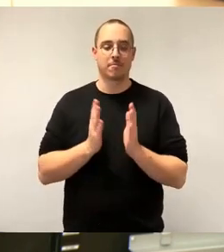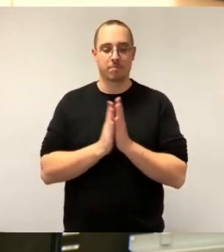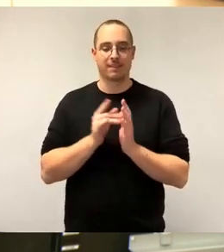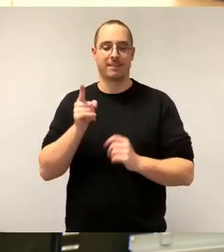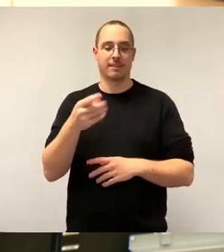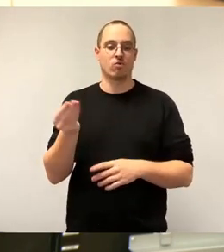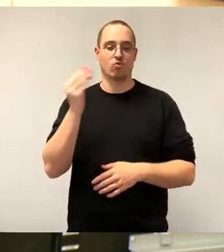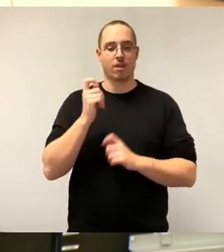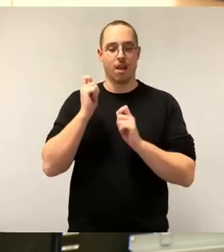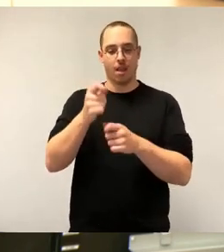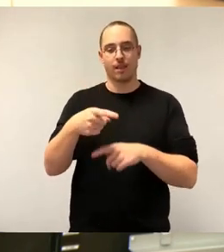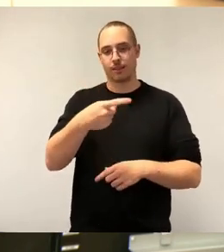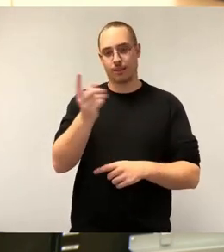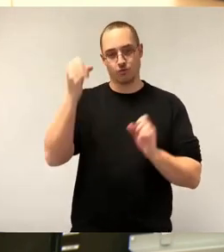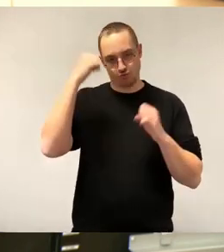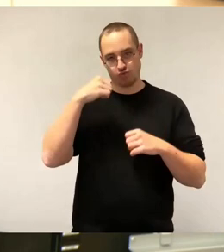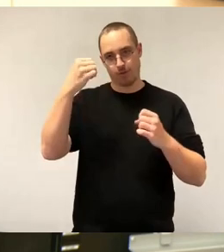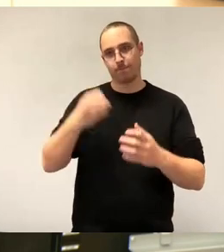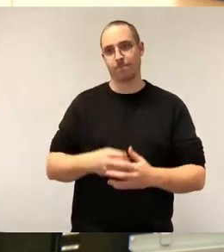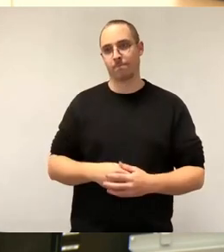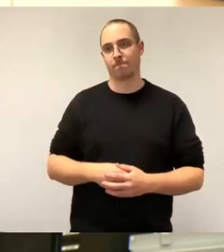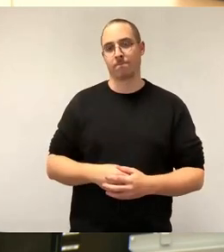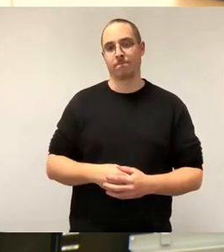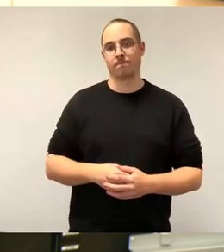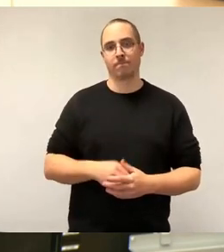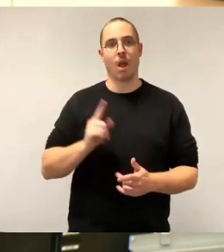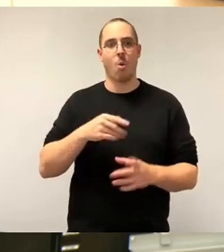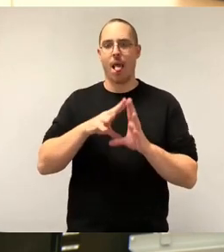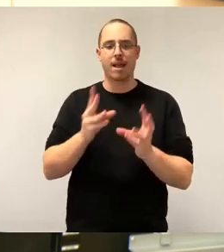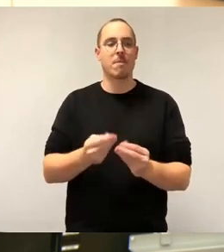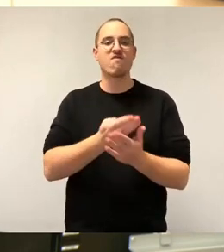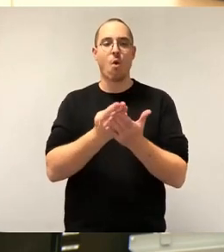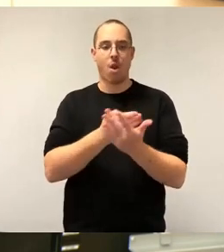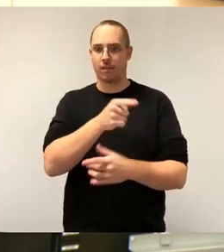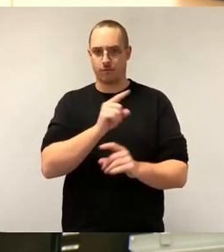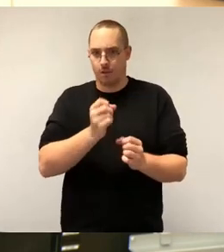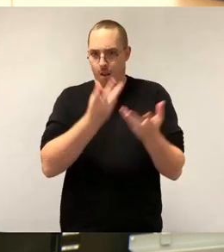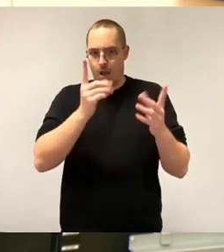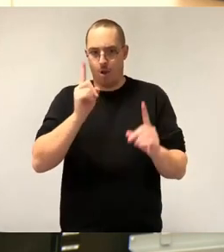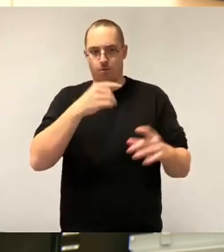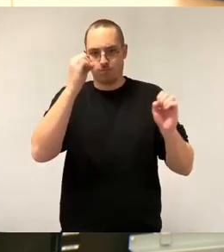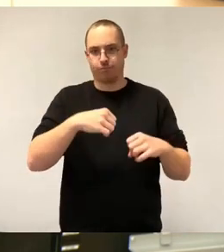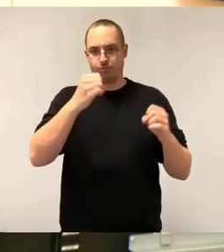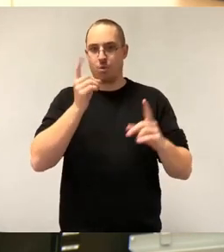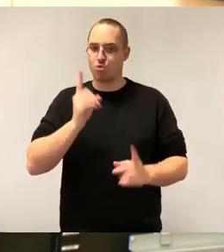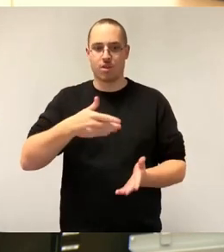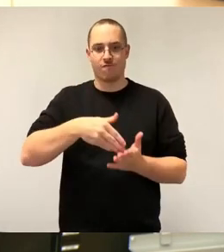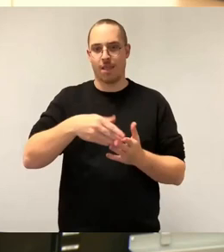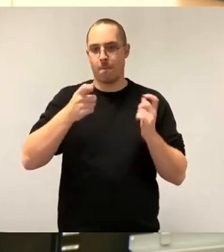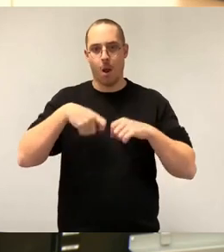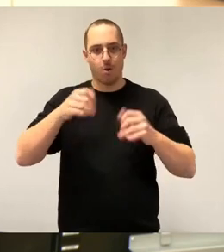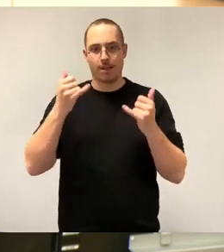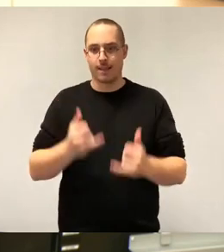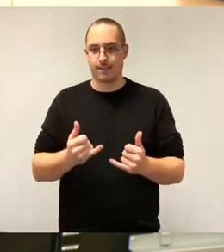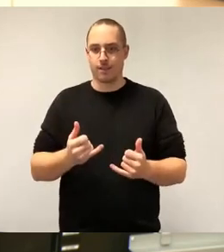Zustimmung zu unserem Antrag und auch insgesamt zur Vorlage. Wir müssen weiterbauen, sonst können wir mit der Wohnungsknappheit in